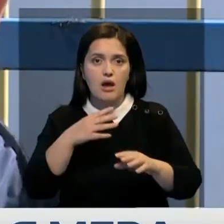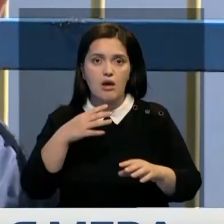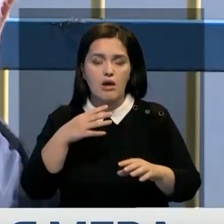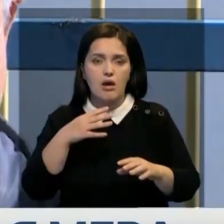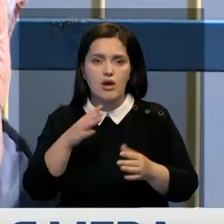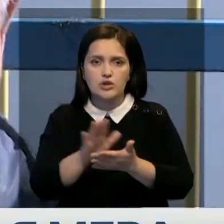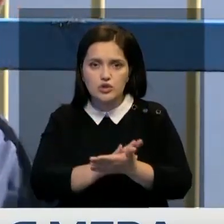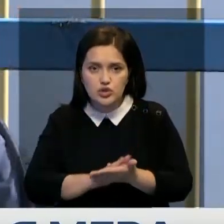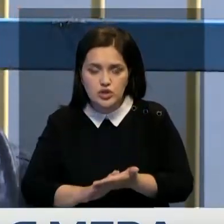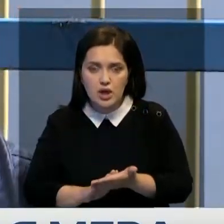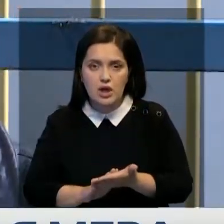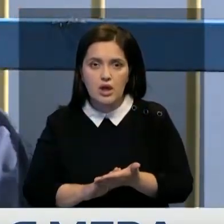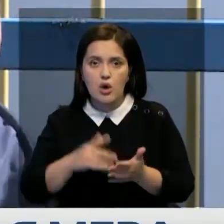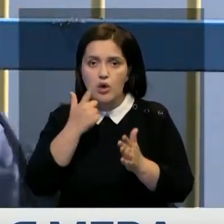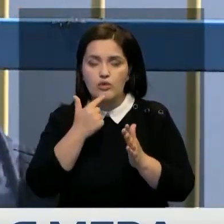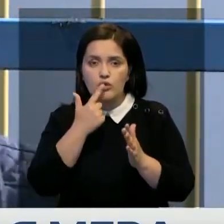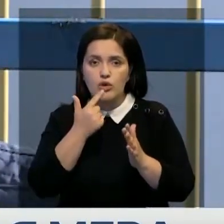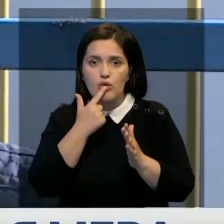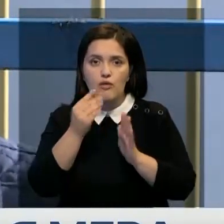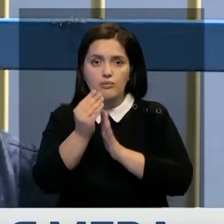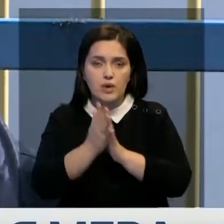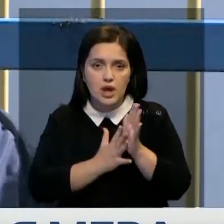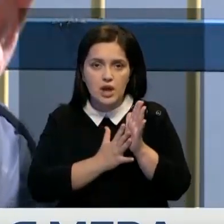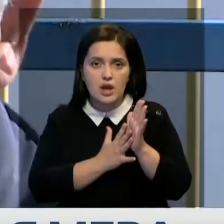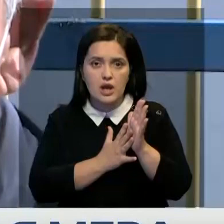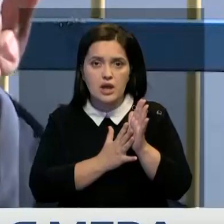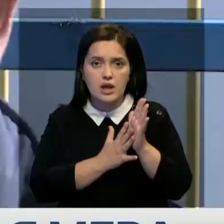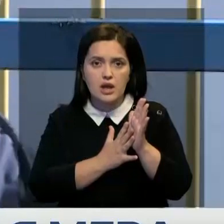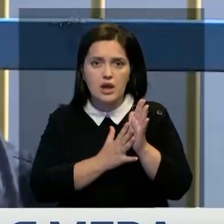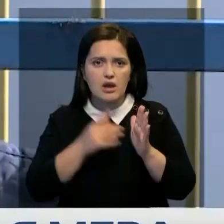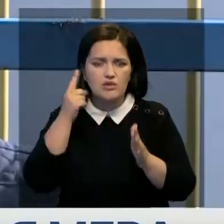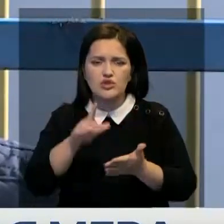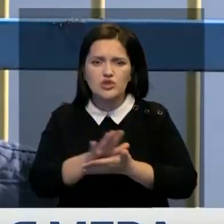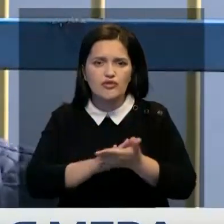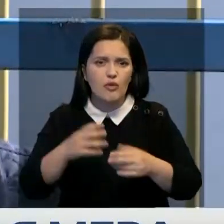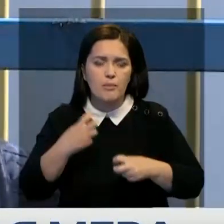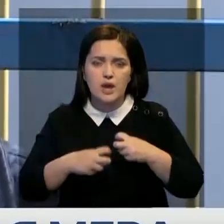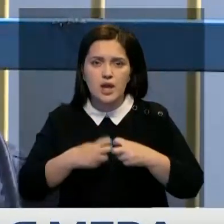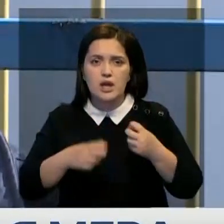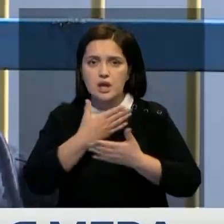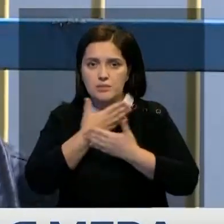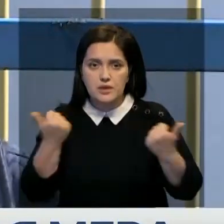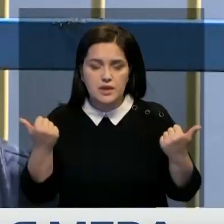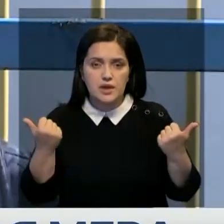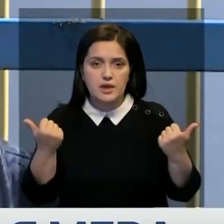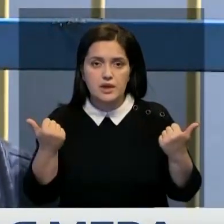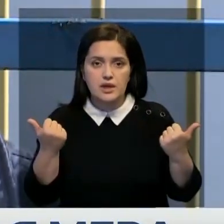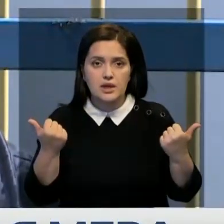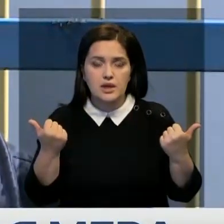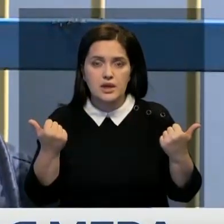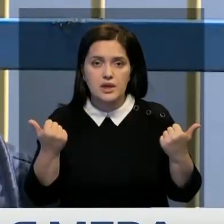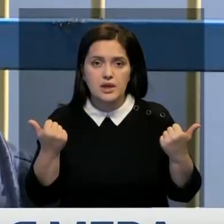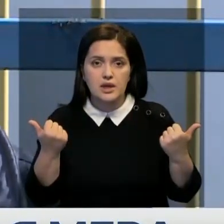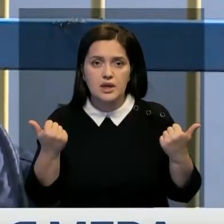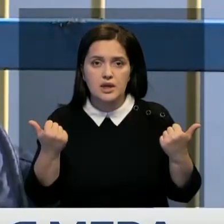рога, потому что кровь неизбежна. Там сказали сосуды, никакие сосуды не повреждены. Здесь рога. От рога тоже